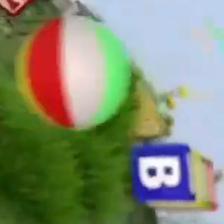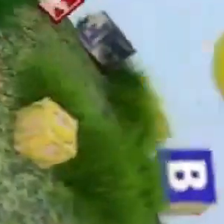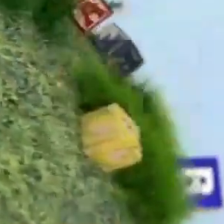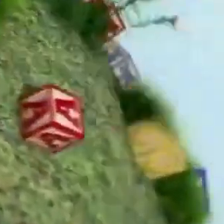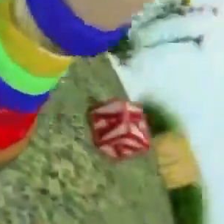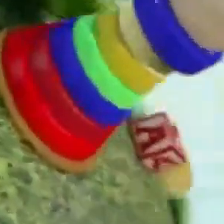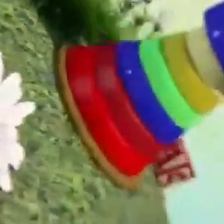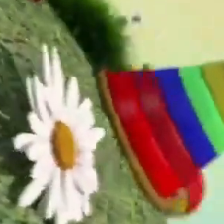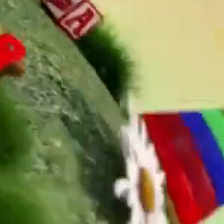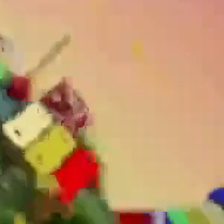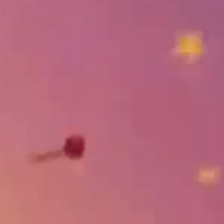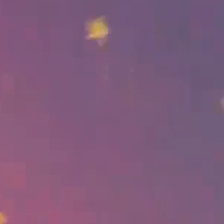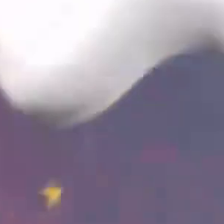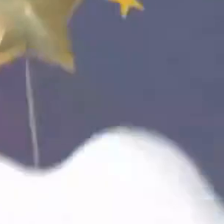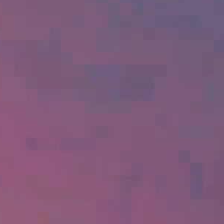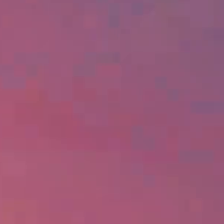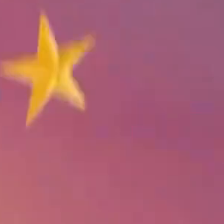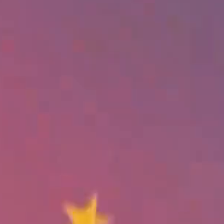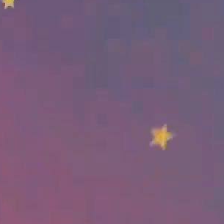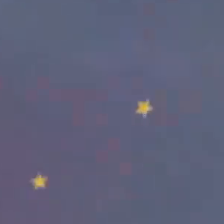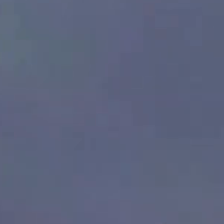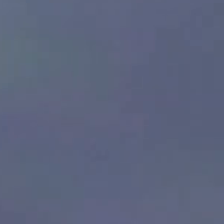Terima kasih telah menonton!